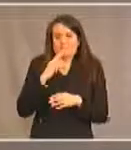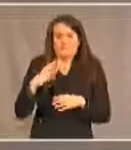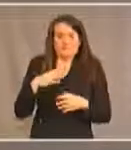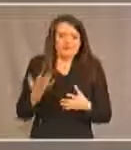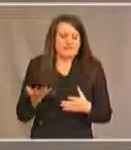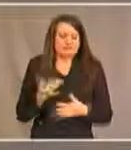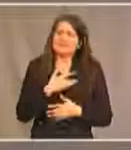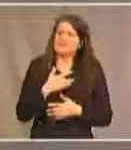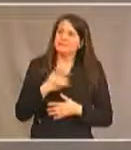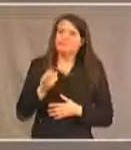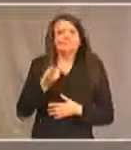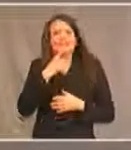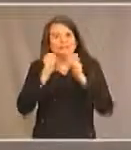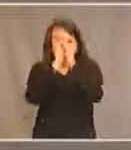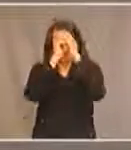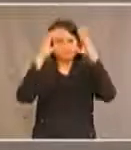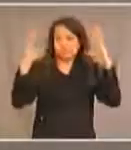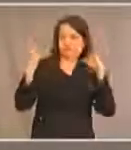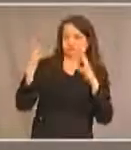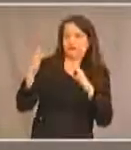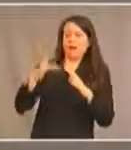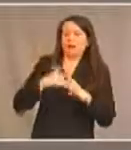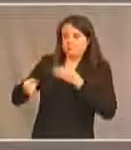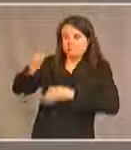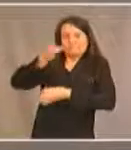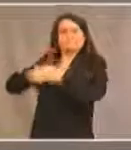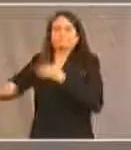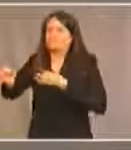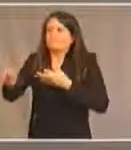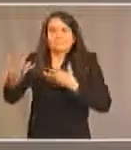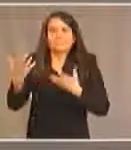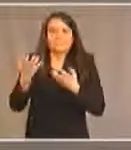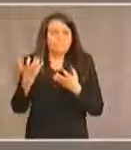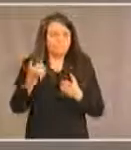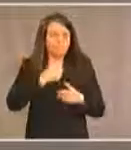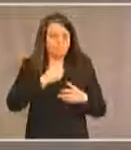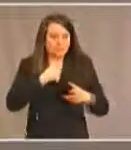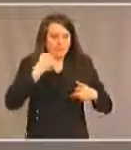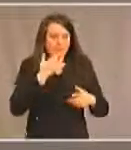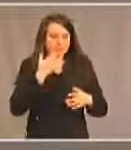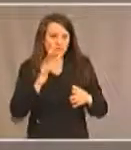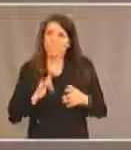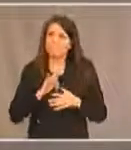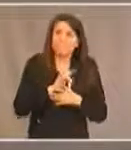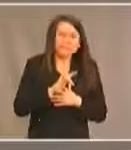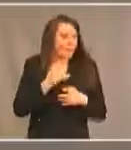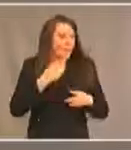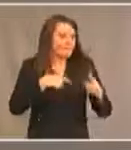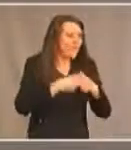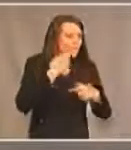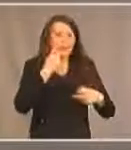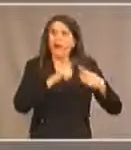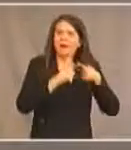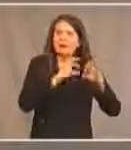très facile à imaginer et on peut tous s'imaginer vouloir aller rendre visite à ses amis, à sa famille, vouloir prendre un avion.